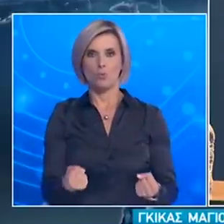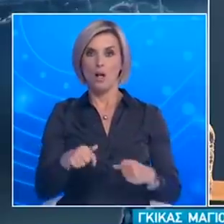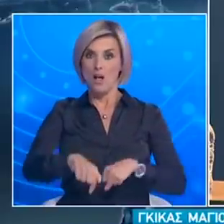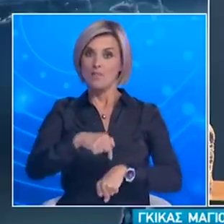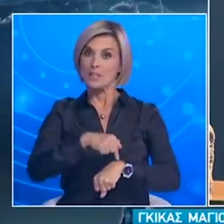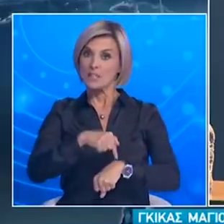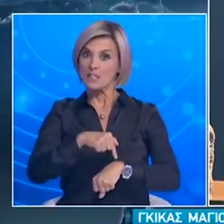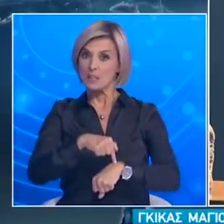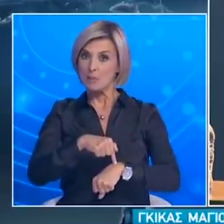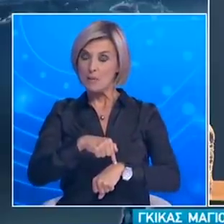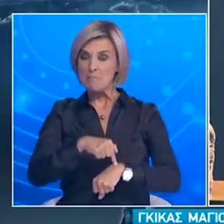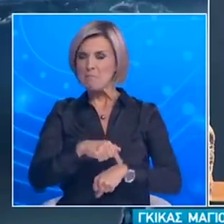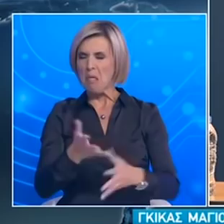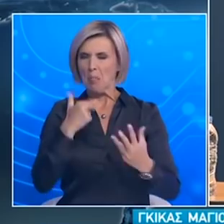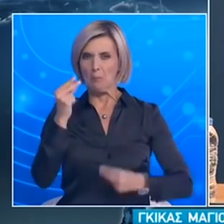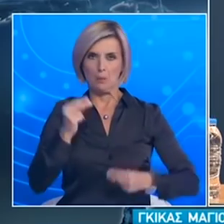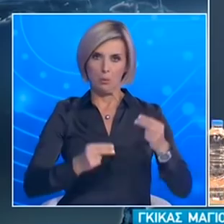στιγμή Ότι θα υπάρχει πρόβλημα με τη γρήπη